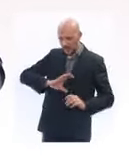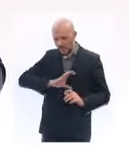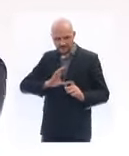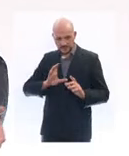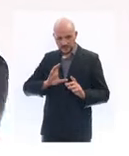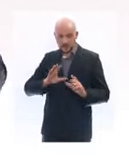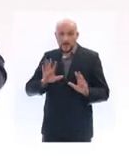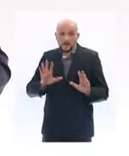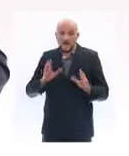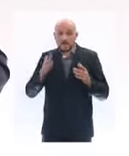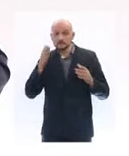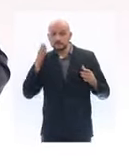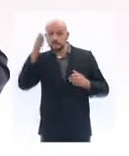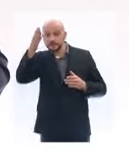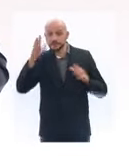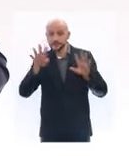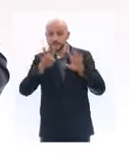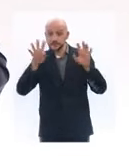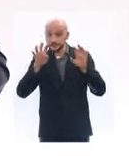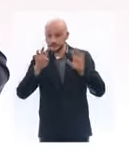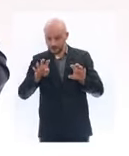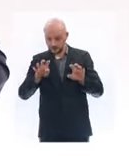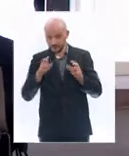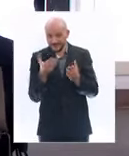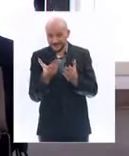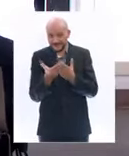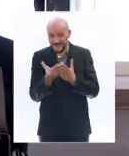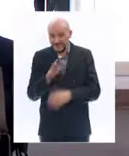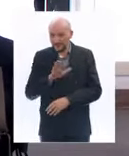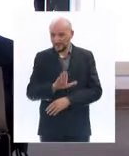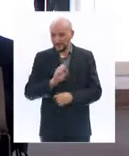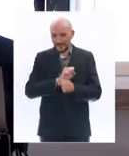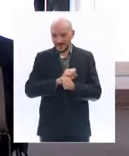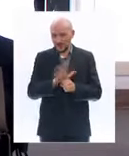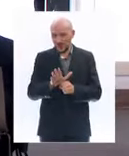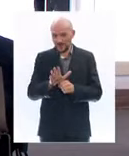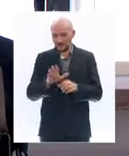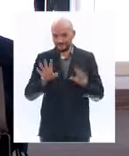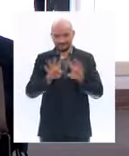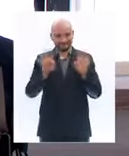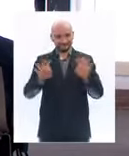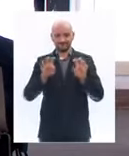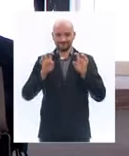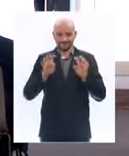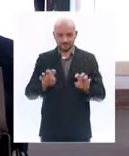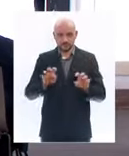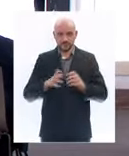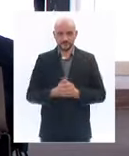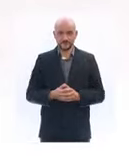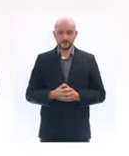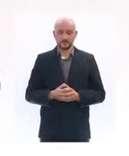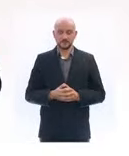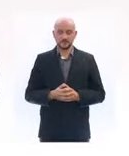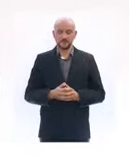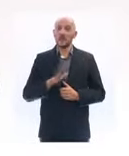et cette épidémie a un côté un peu imprévisible, mais que nous faisons tout ce qui est en notre pouvoir,